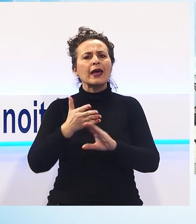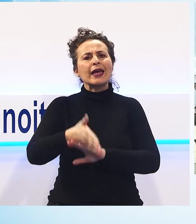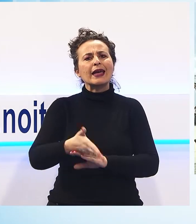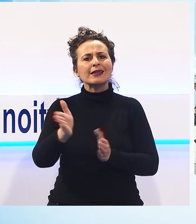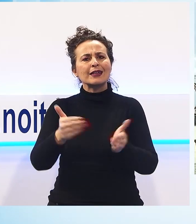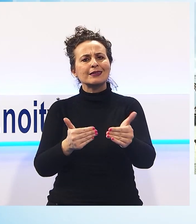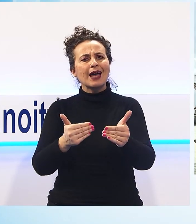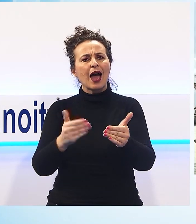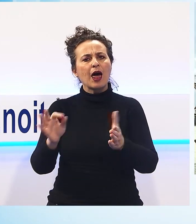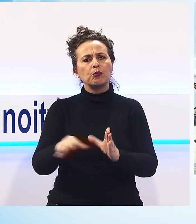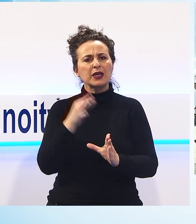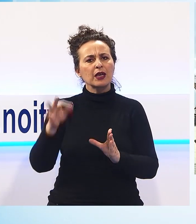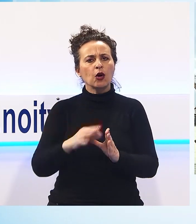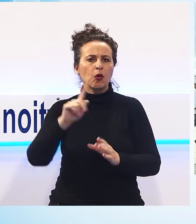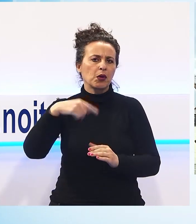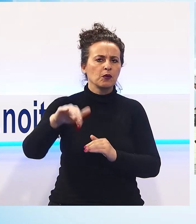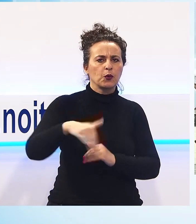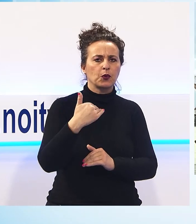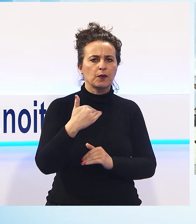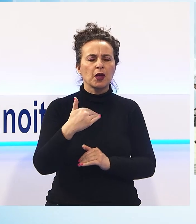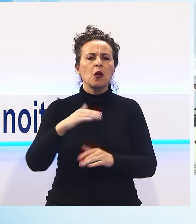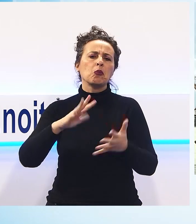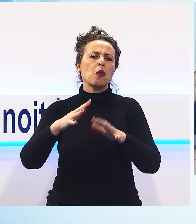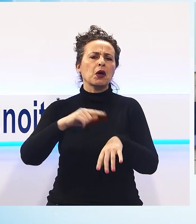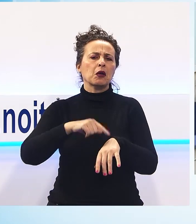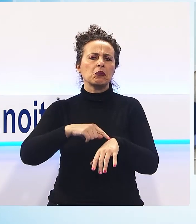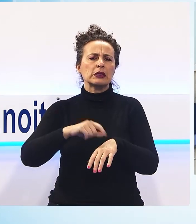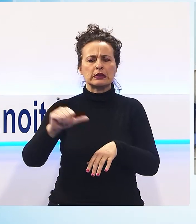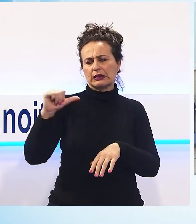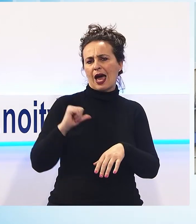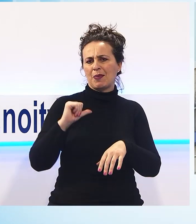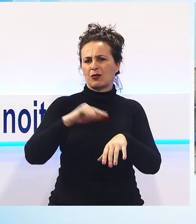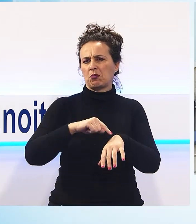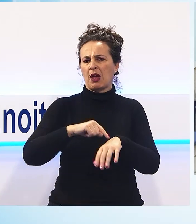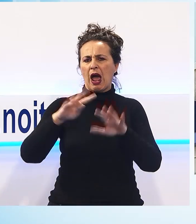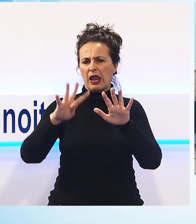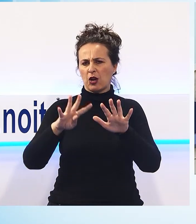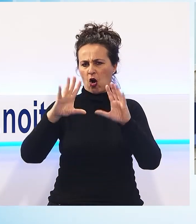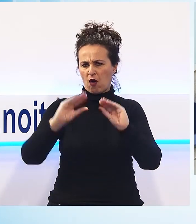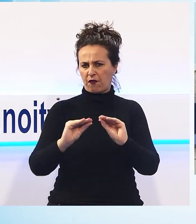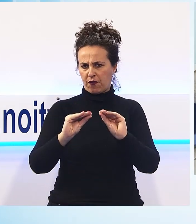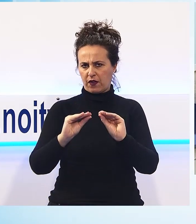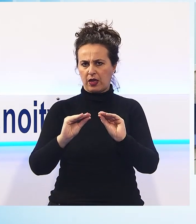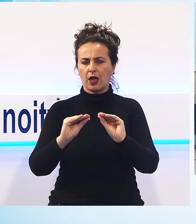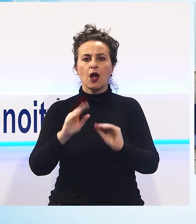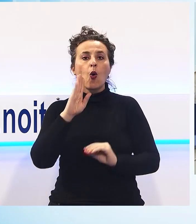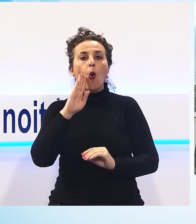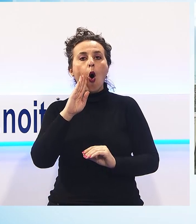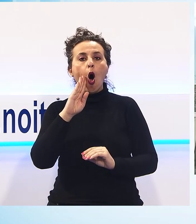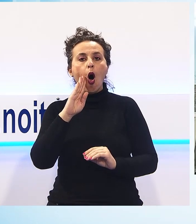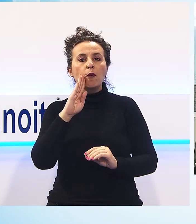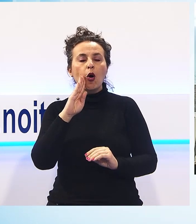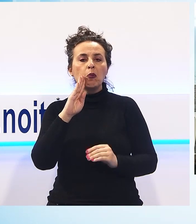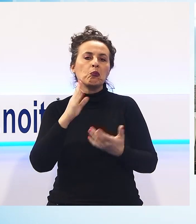sabato sera intorno alle 21 sulla passeggiata di Lido di Camaiore. Da quanto è emerso il malvivente sarebbe riuscito a portare via circa